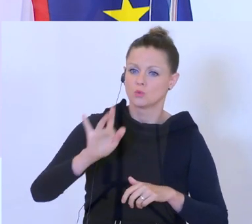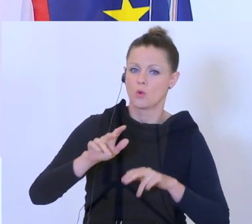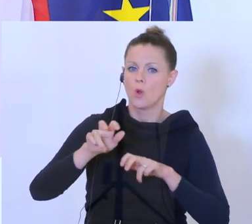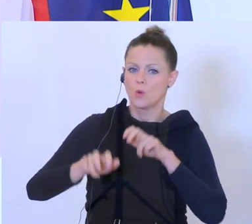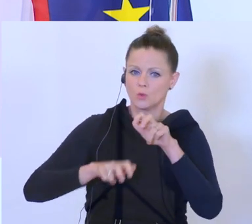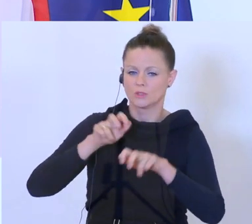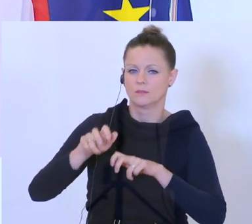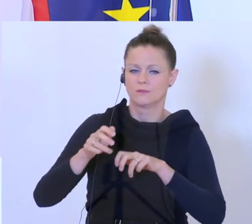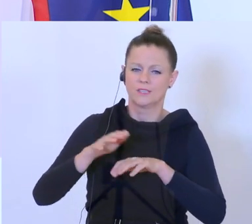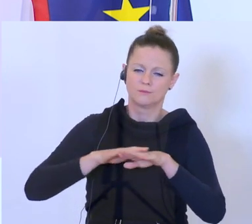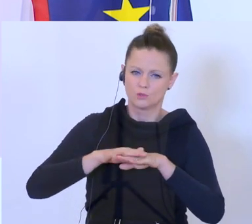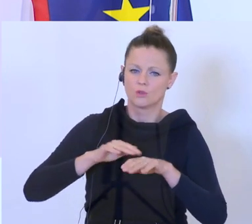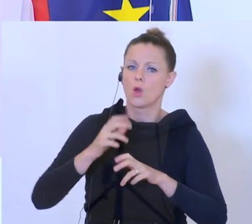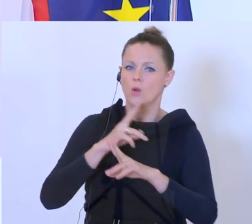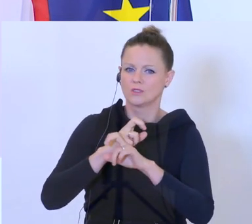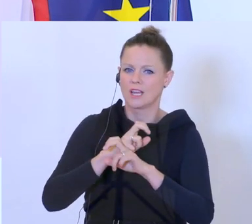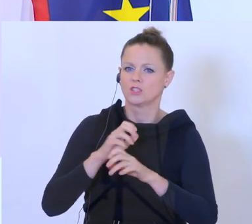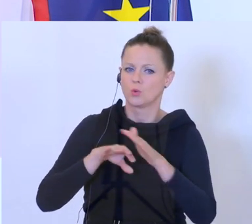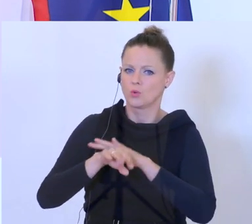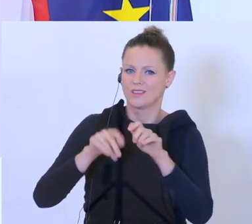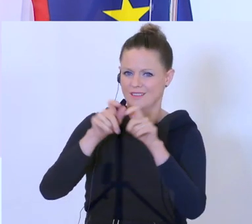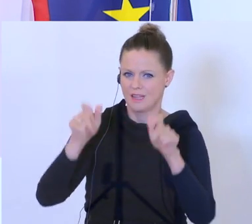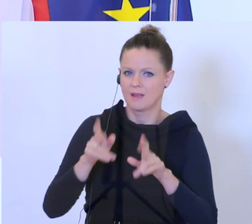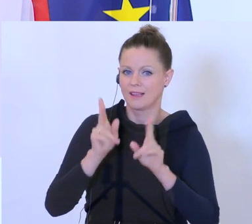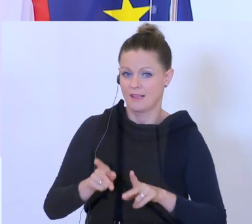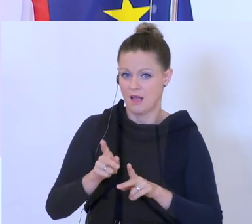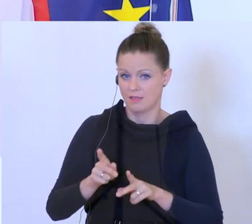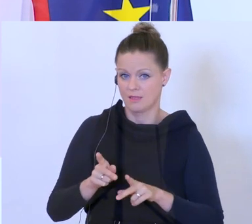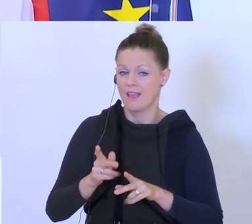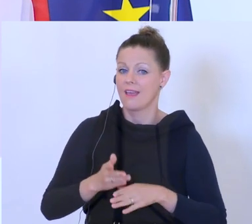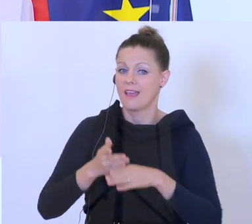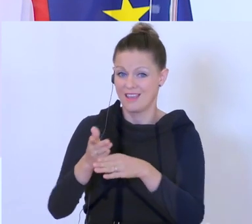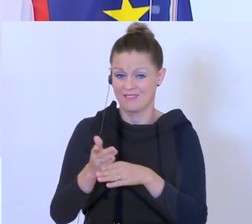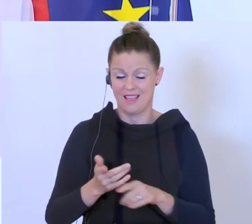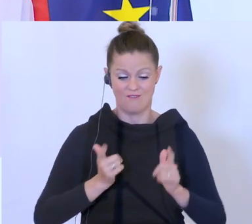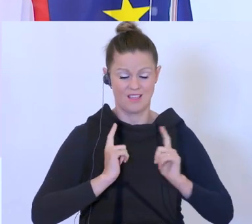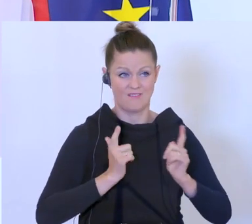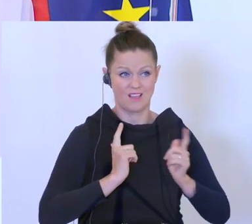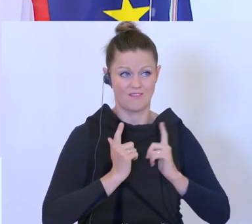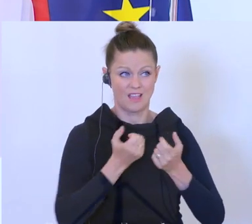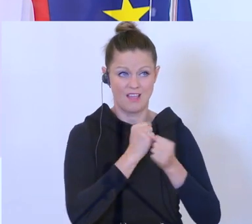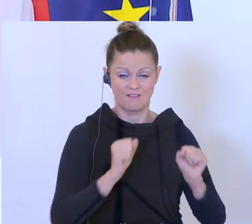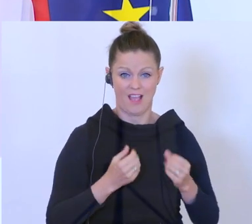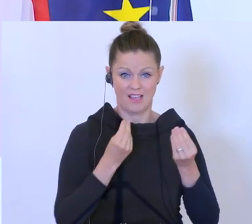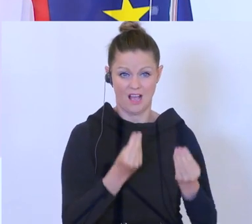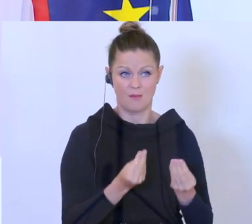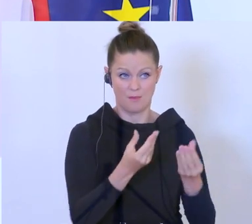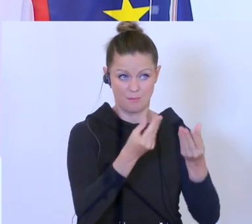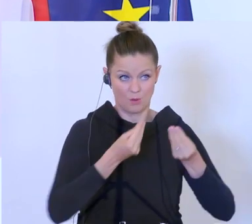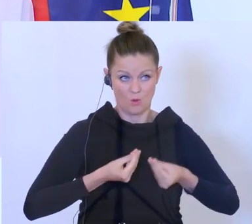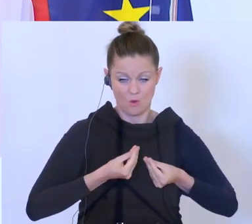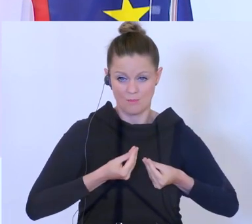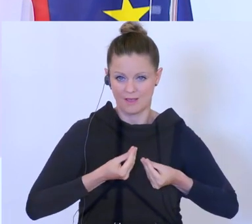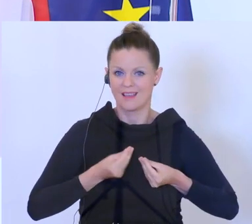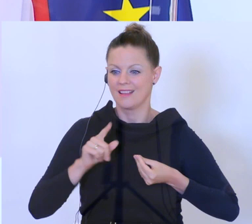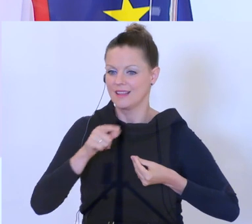Ich erwarte täglich die Freigabe, damit dieses Geld auch fließen kann, denn beantragt werden kann es ab nächster Woche und innerhalb